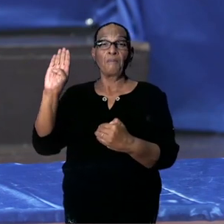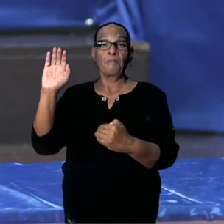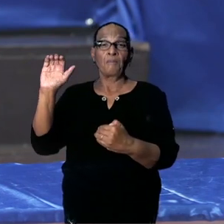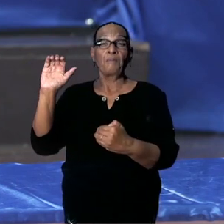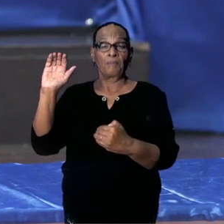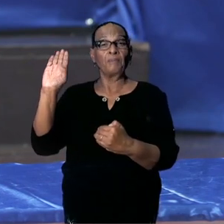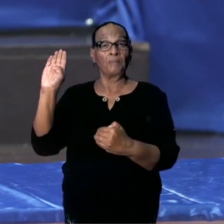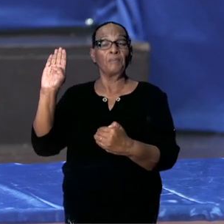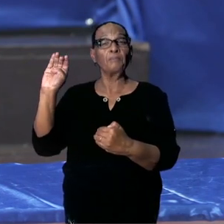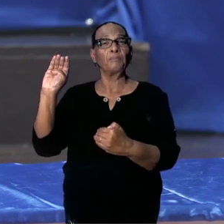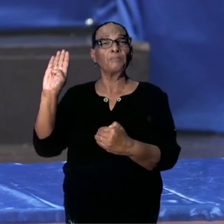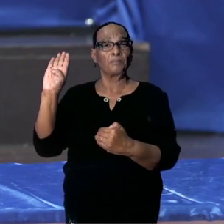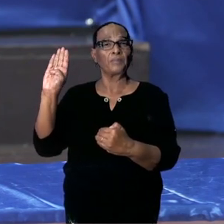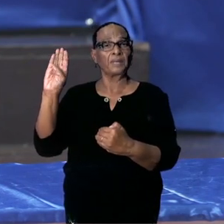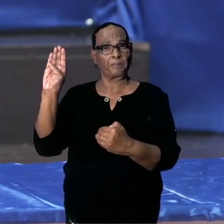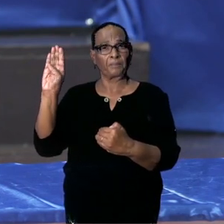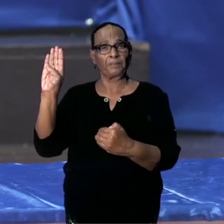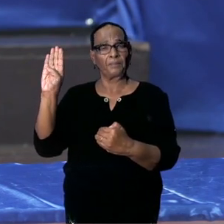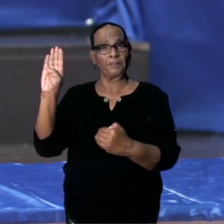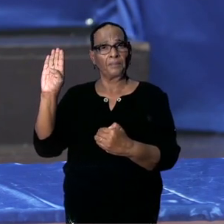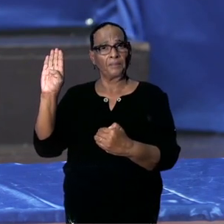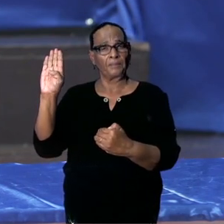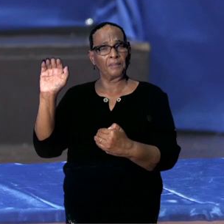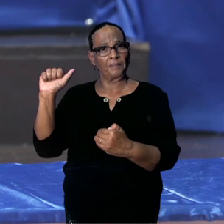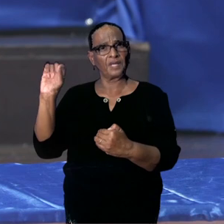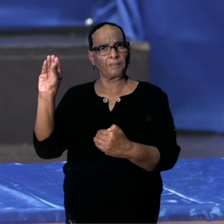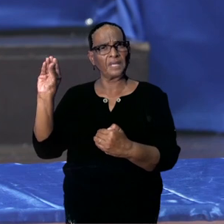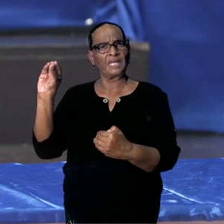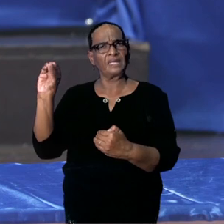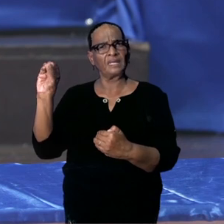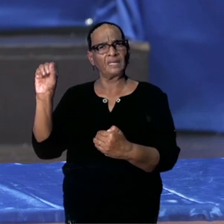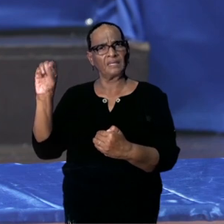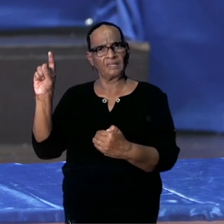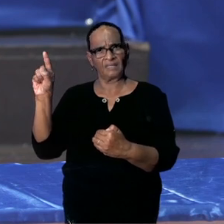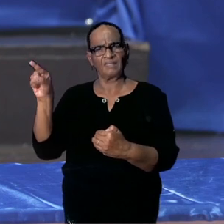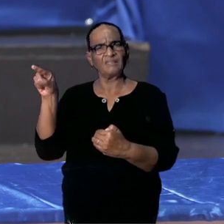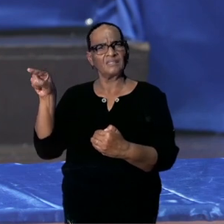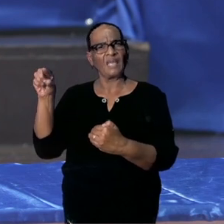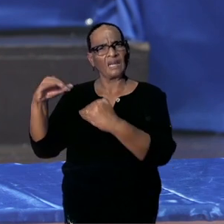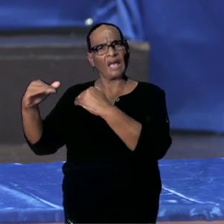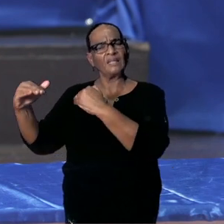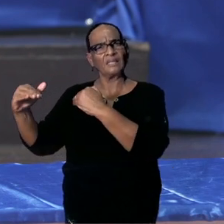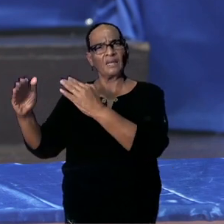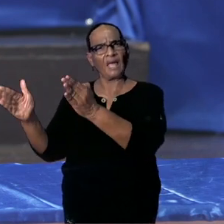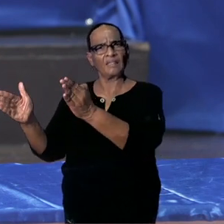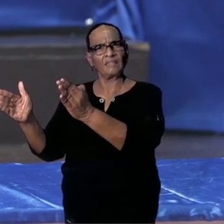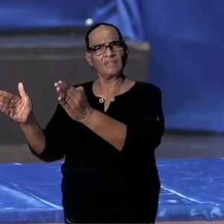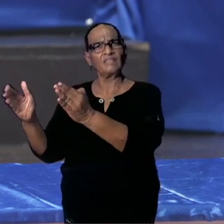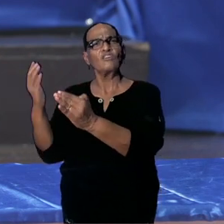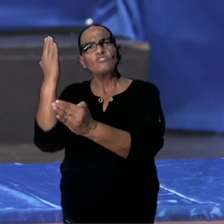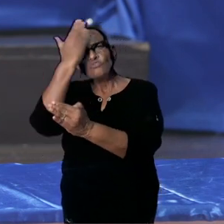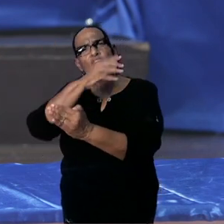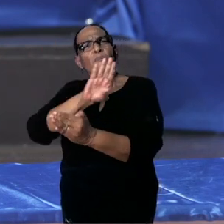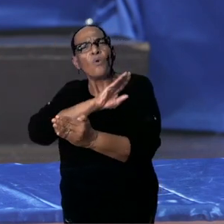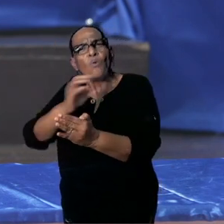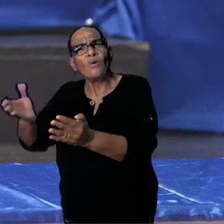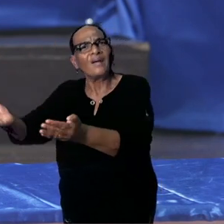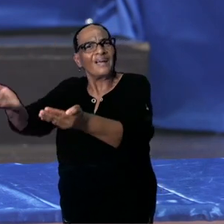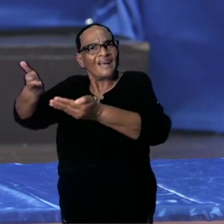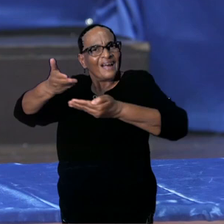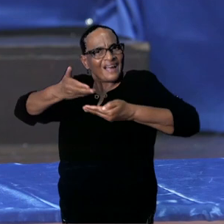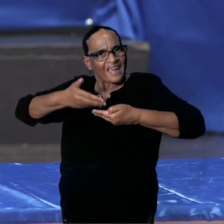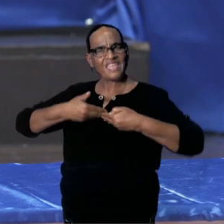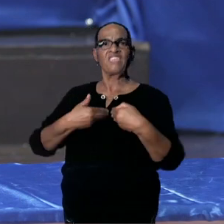een partij van duizend dosis vaccin voor het COVID-19 vaccin dus mag